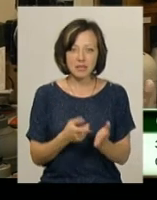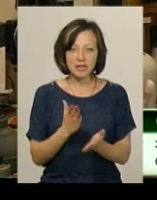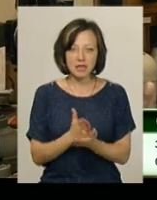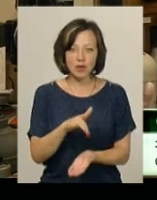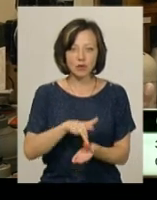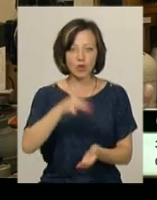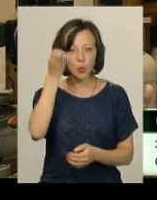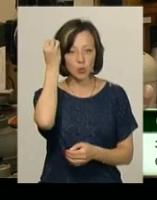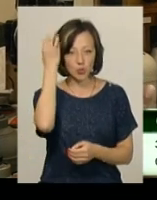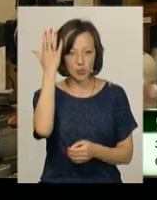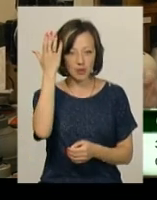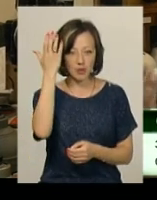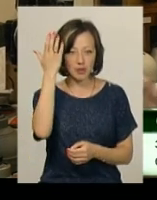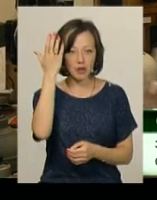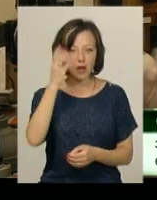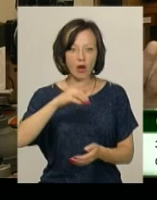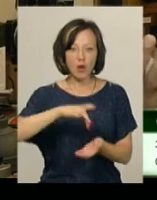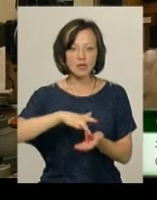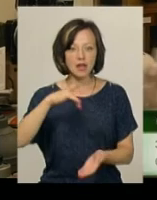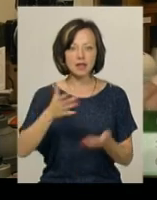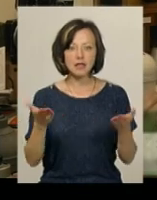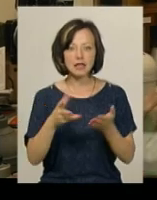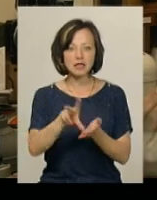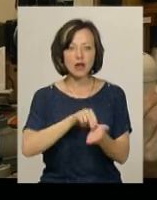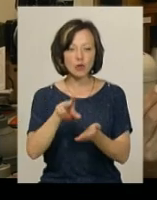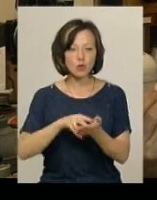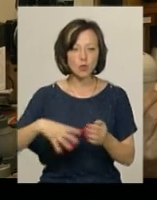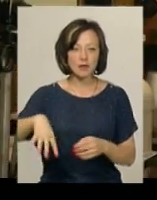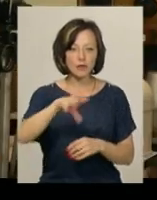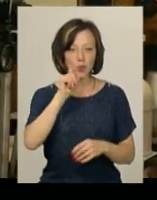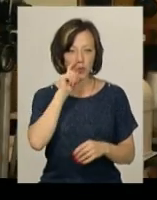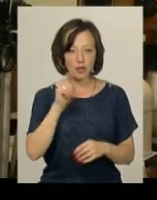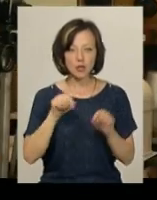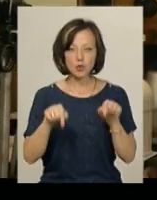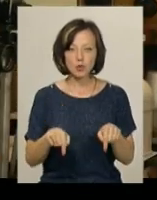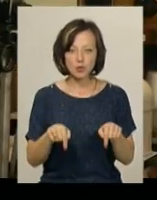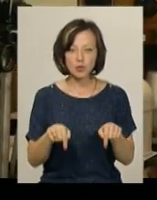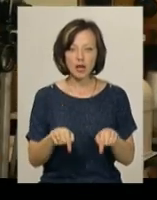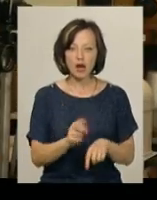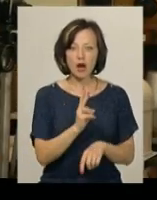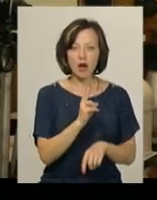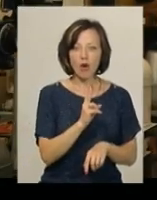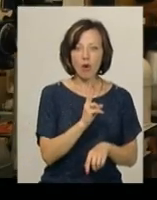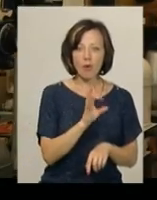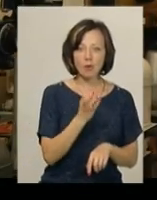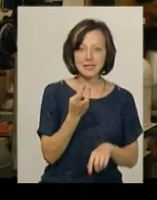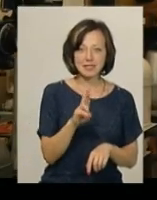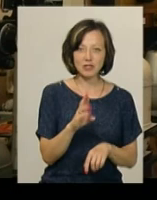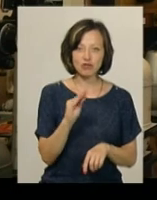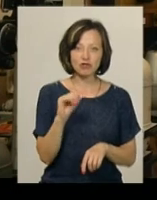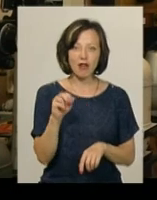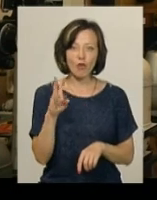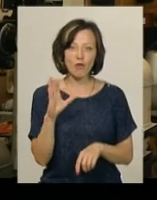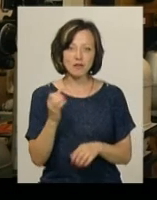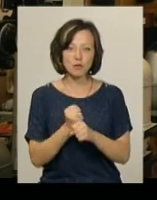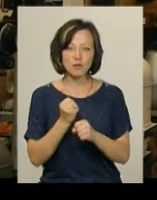осередок культури, осередок, якийсь зразок для всієї України. Тут Костя Жданов це зробив. Колекція його,